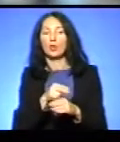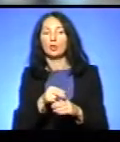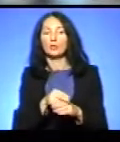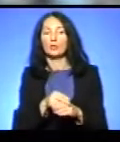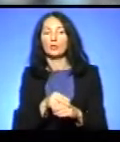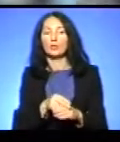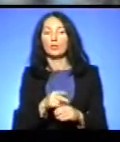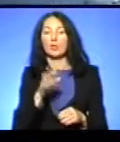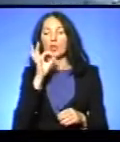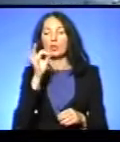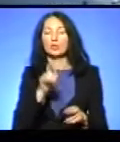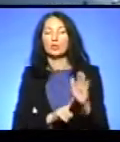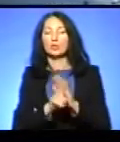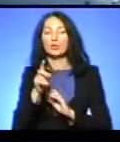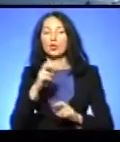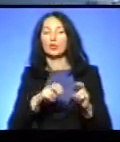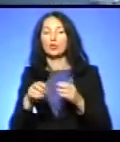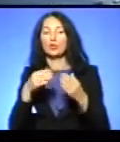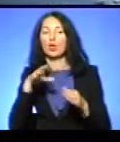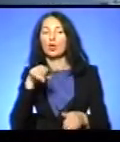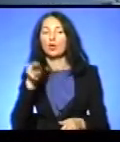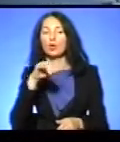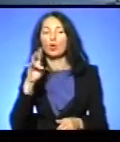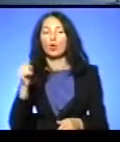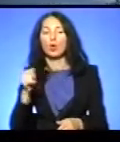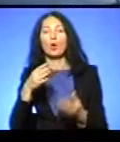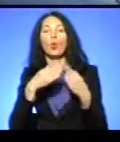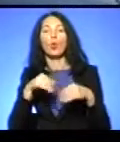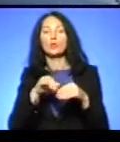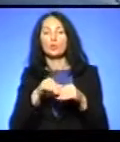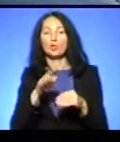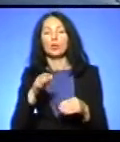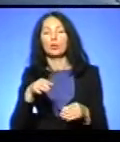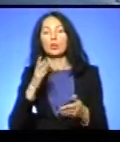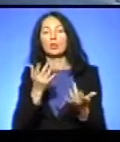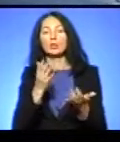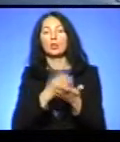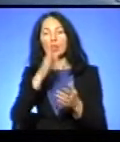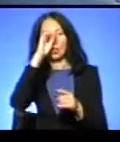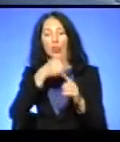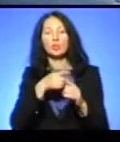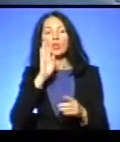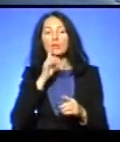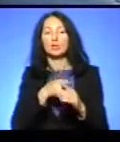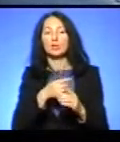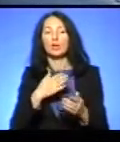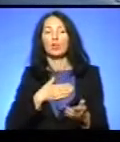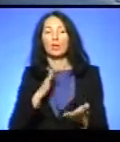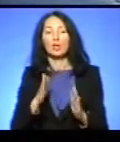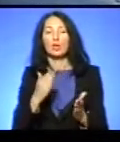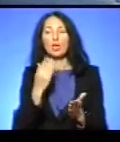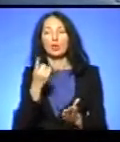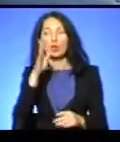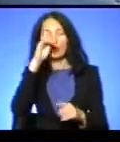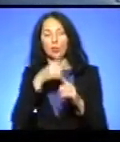перевірять донора у сім'ї, тобто в твоїй родині. Спитали, скільки в тебе є братів, сестер. Мене був тільки один брат. Ну, і зразу повідомили, що шанси,